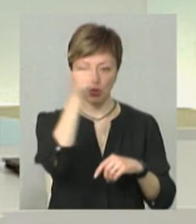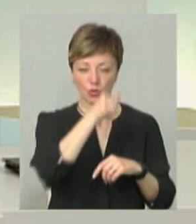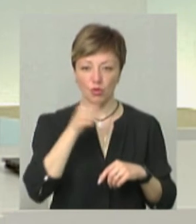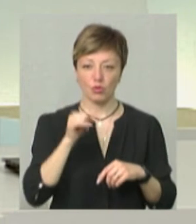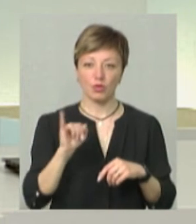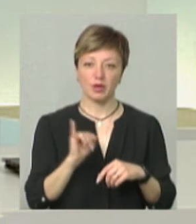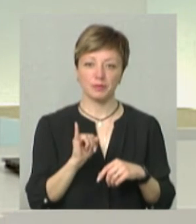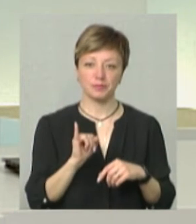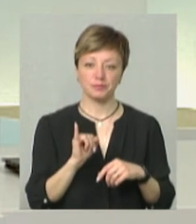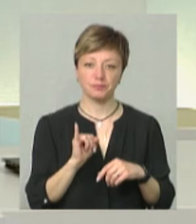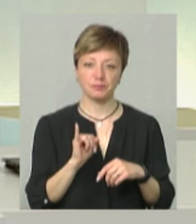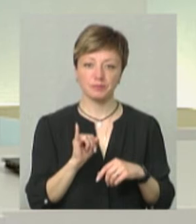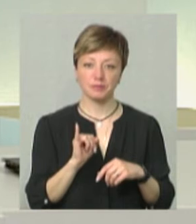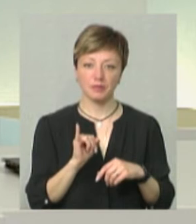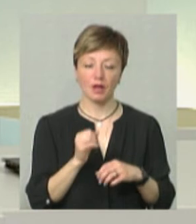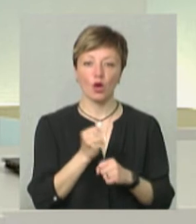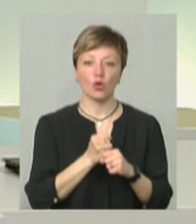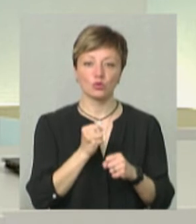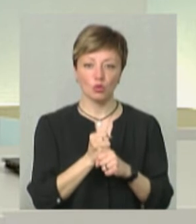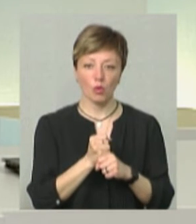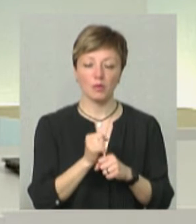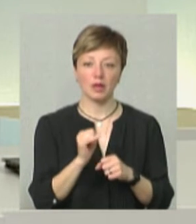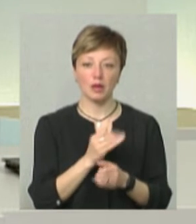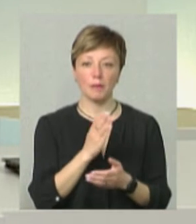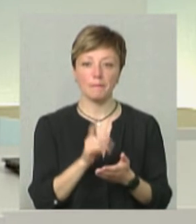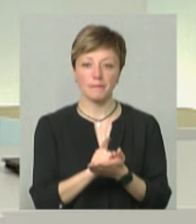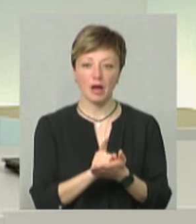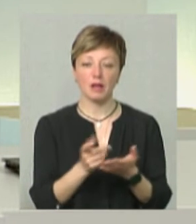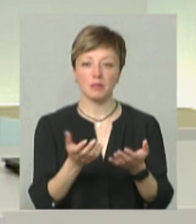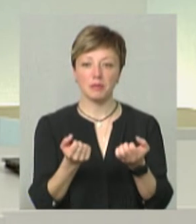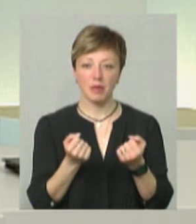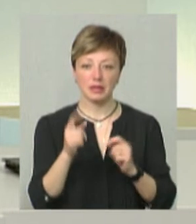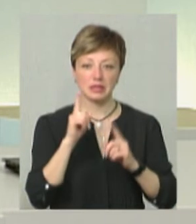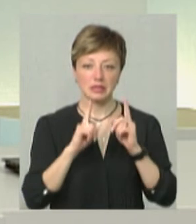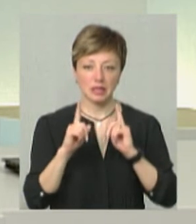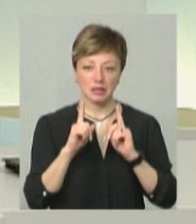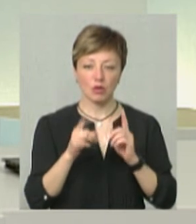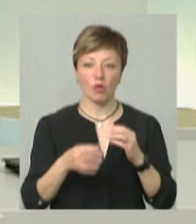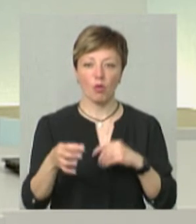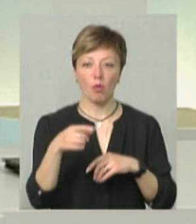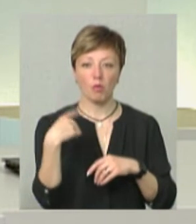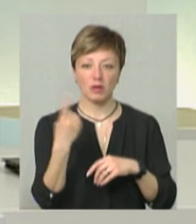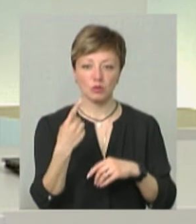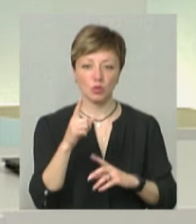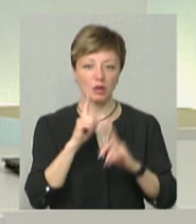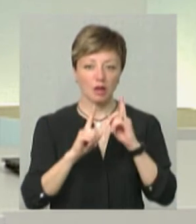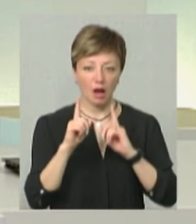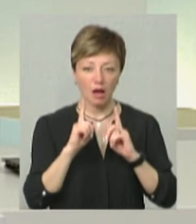Вона розроблена і вона мала прийматися на черговій сесії обласної ради